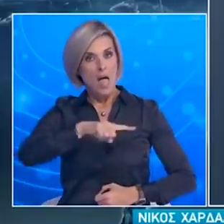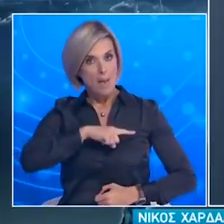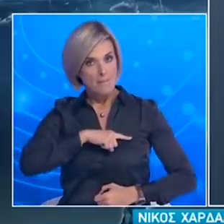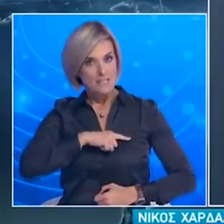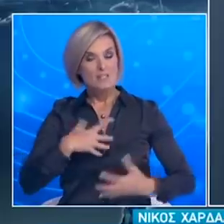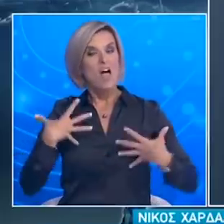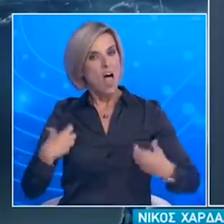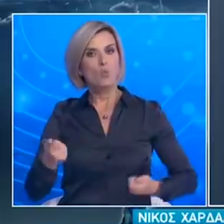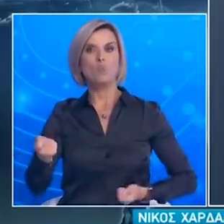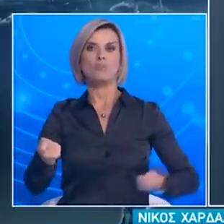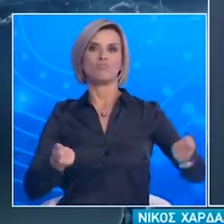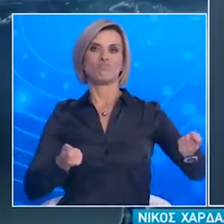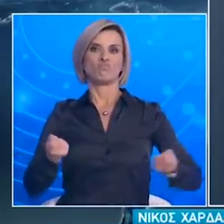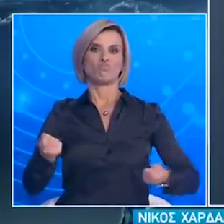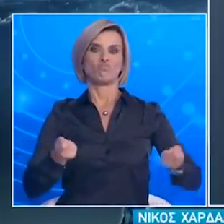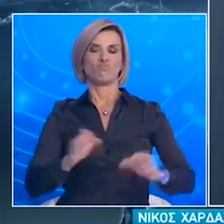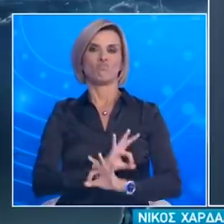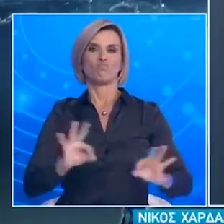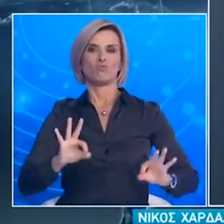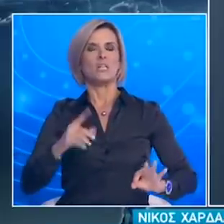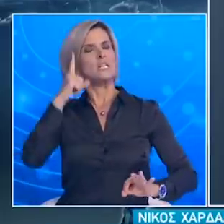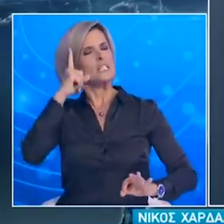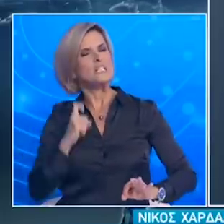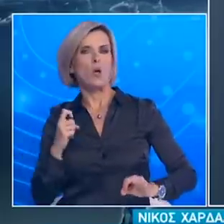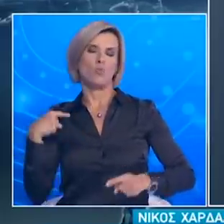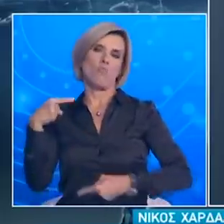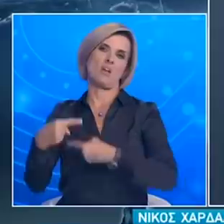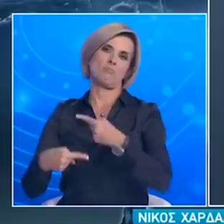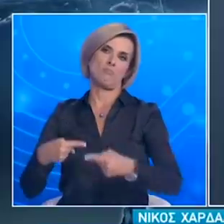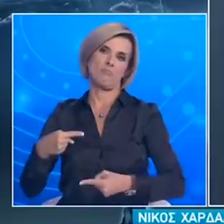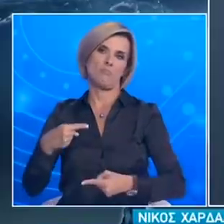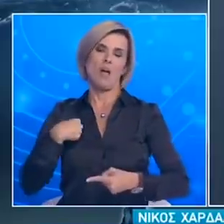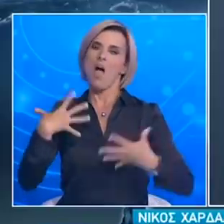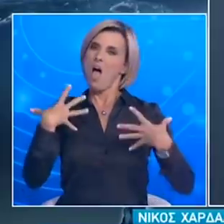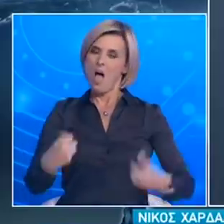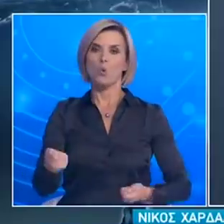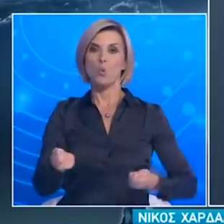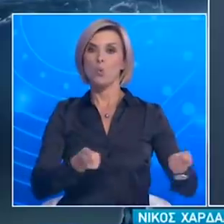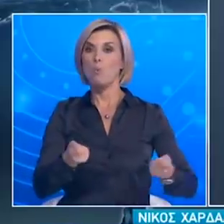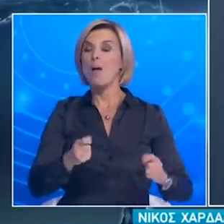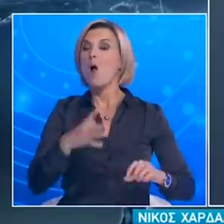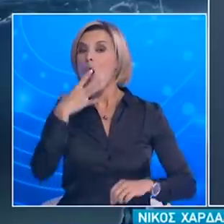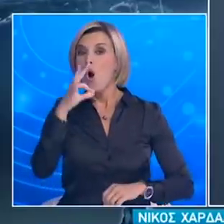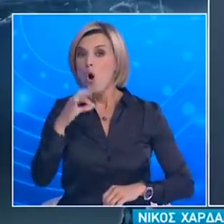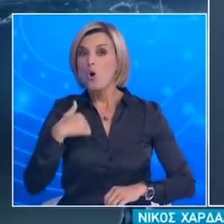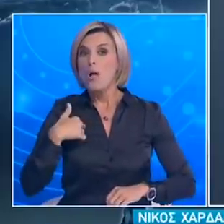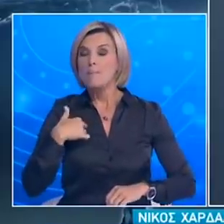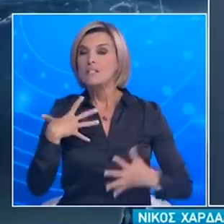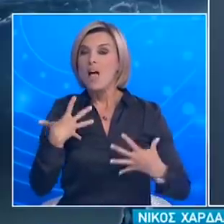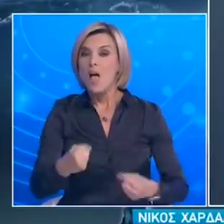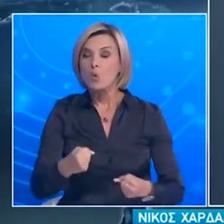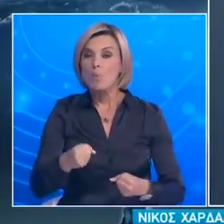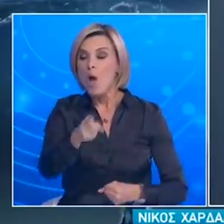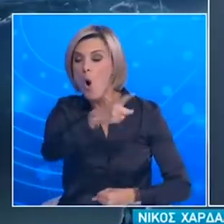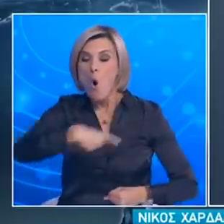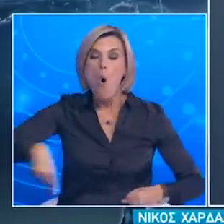κοιτάω στα μάθη Και σας λέω ότι έχουμε τον απόλυτο έλεγχο Ξέρουμε τι μας γίνεται Γιατί βασιζόμαστε πάνω και πέρα από οτιδήποτε άλλο Στους